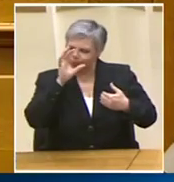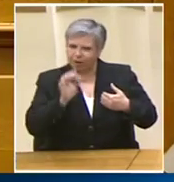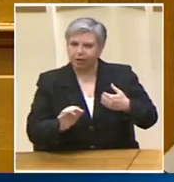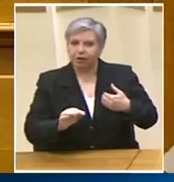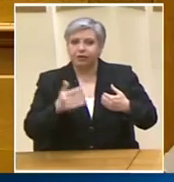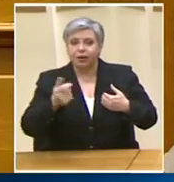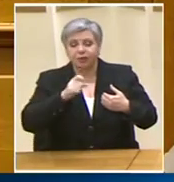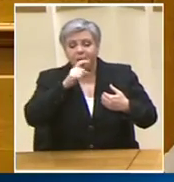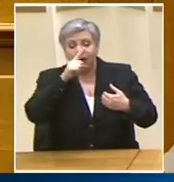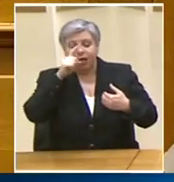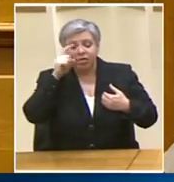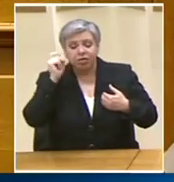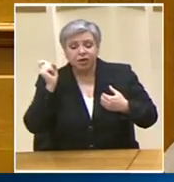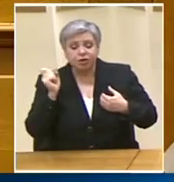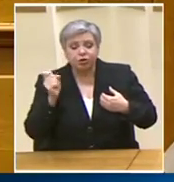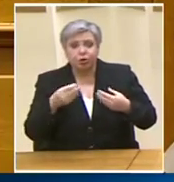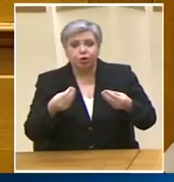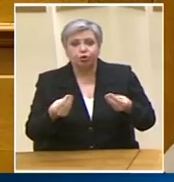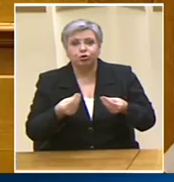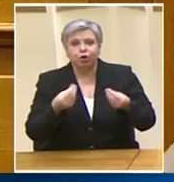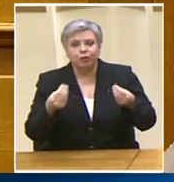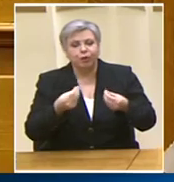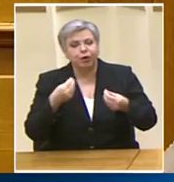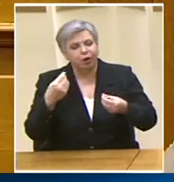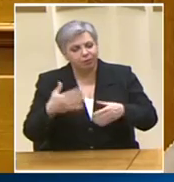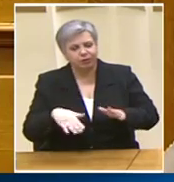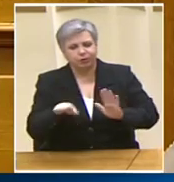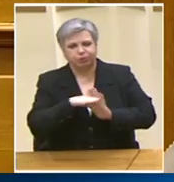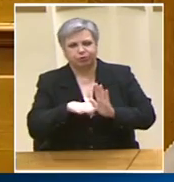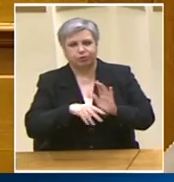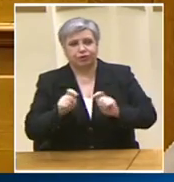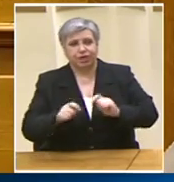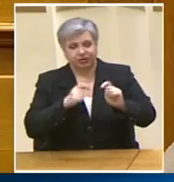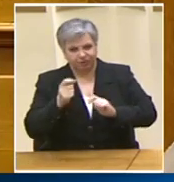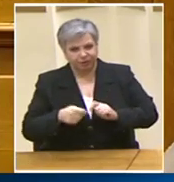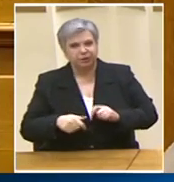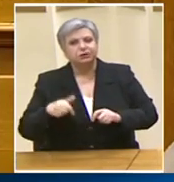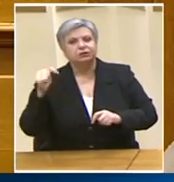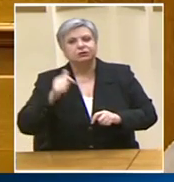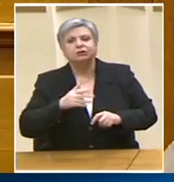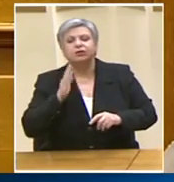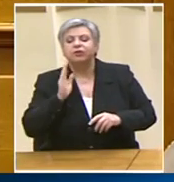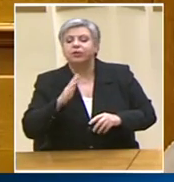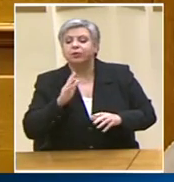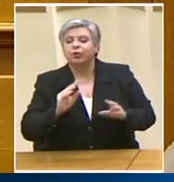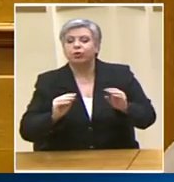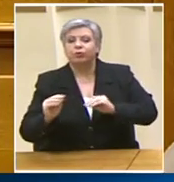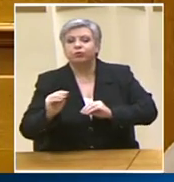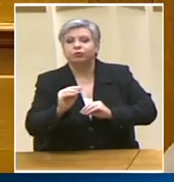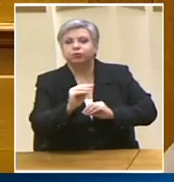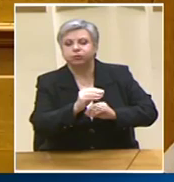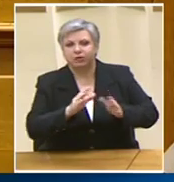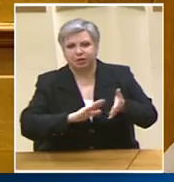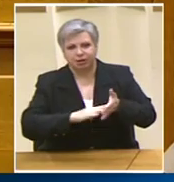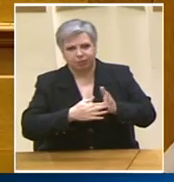παιδίο ακόμα μπροστά συνθηματικά λοιπόν, ενιαίο σύστημα κινητικότητας δημιουργία ψηφιακών